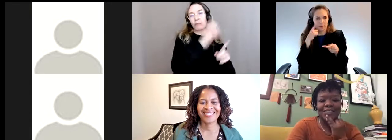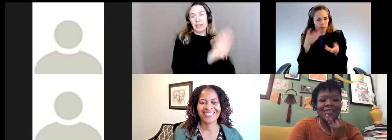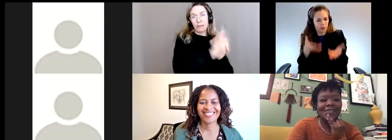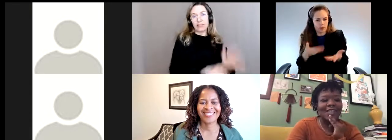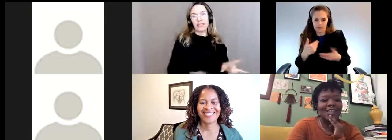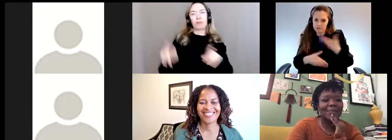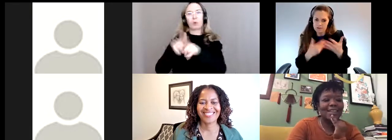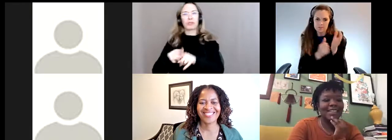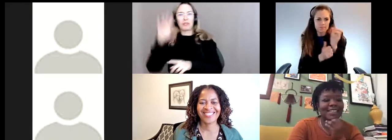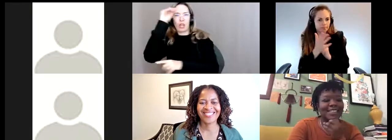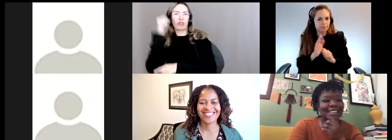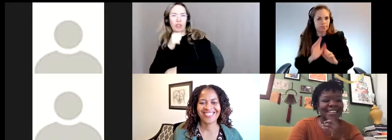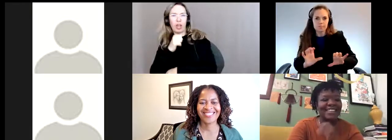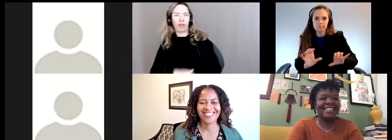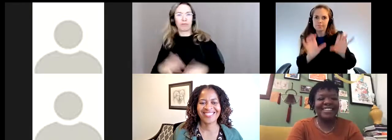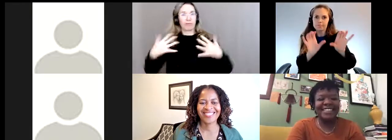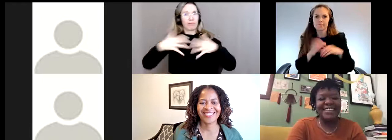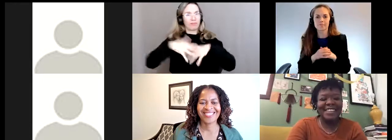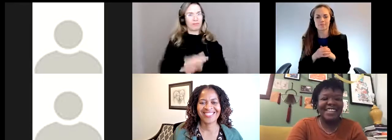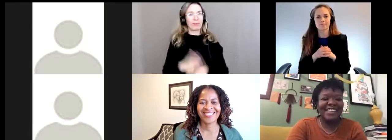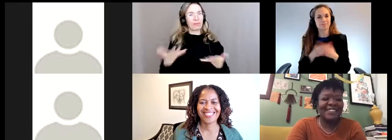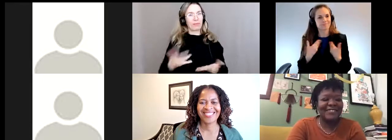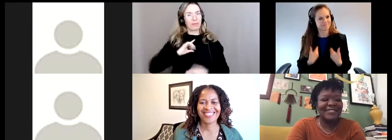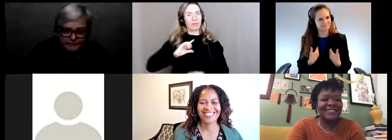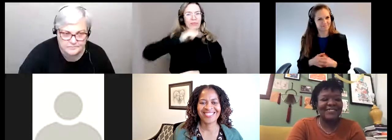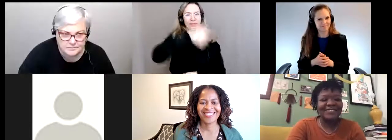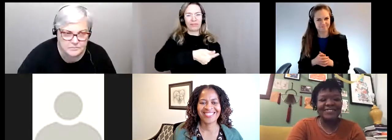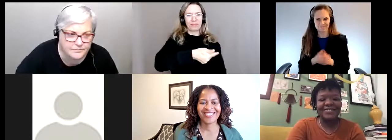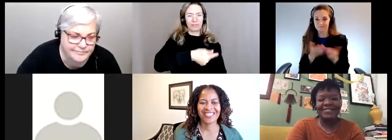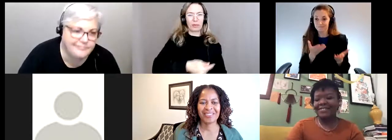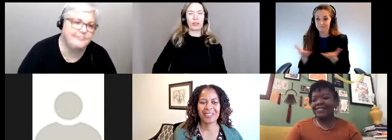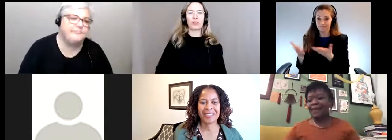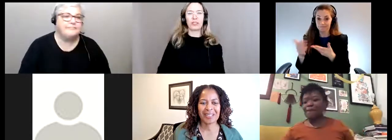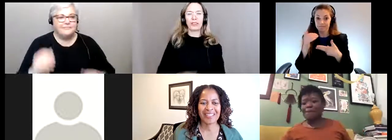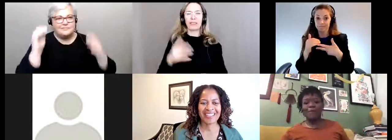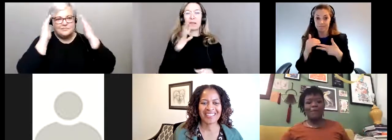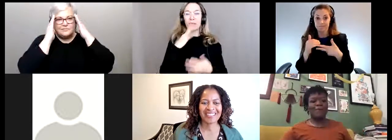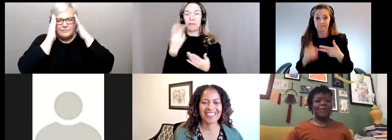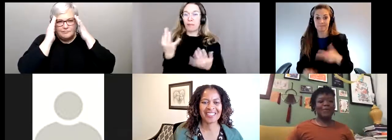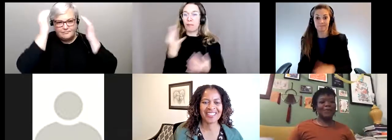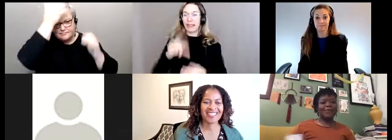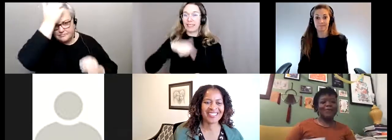Donc, voilà, c'est pour moi. Je vais passer la parole à la prochaine panéliste.